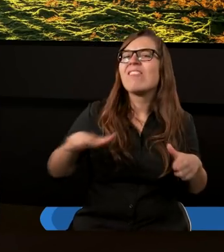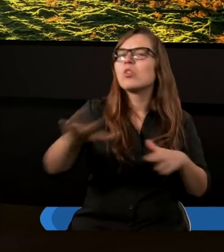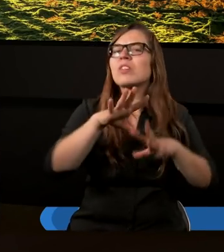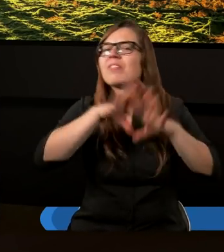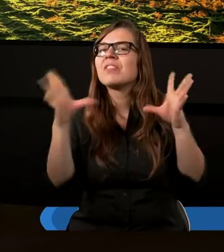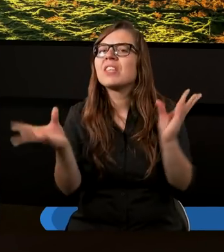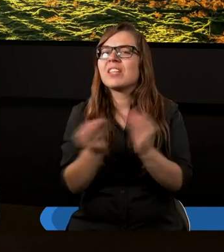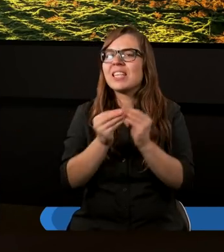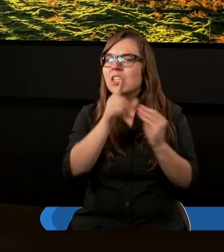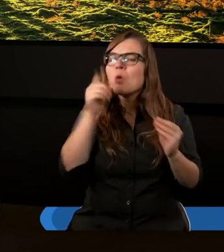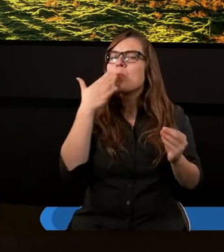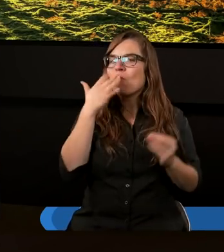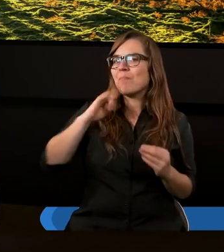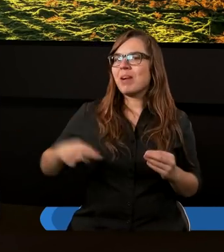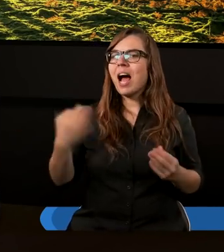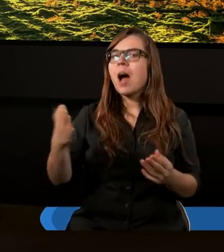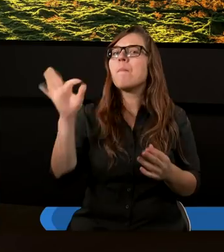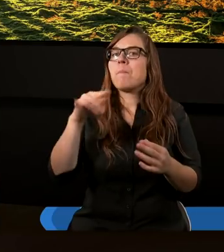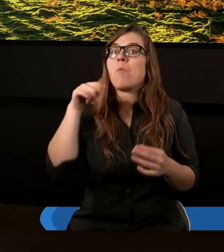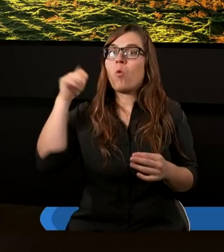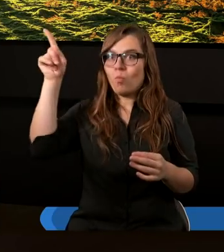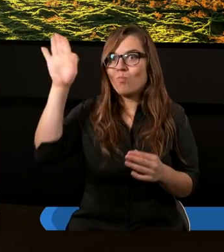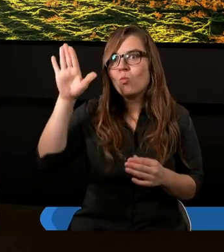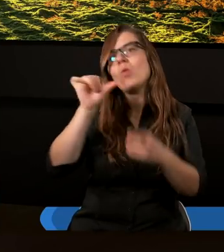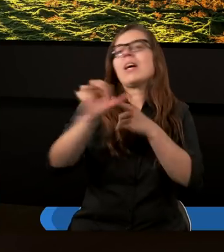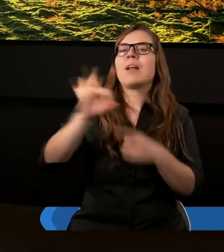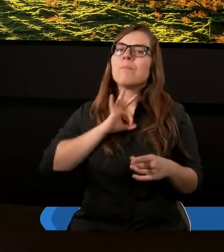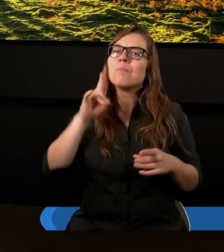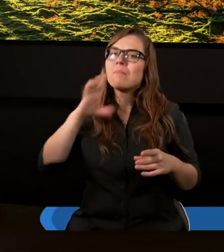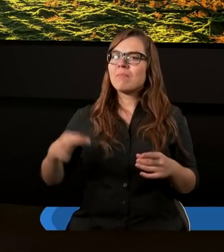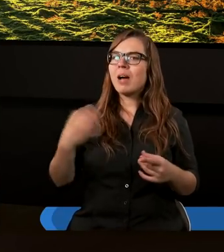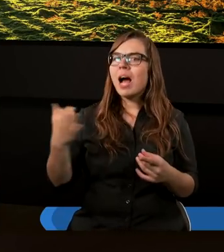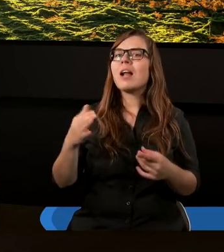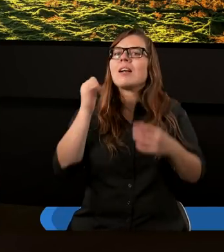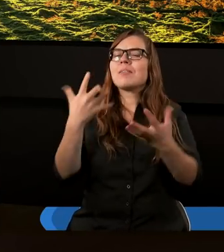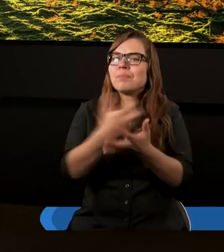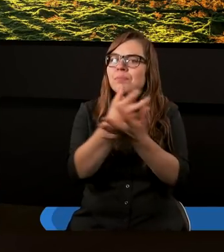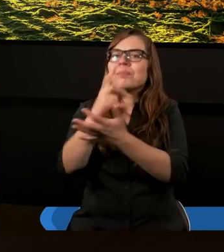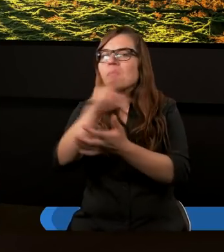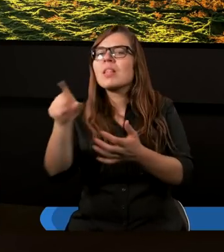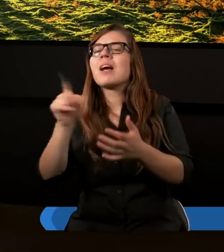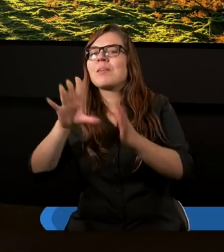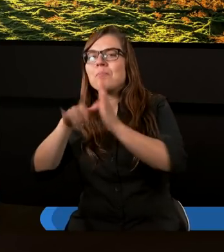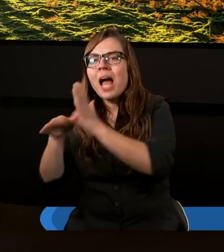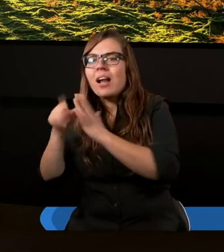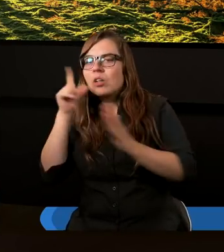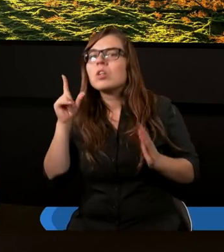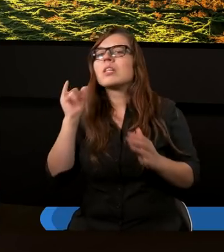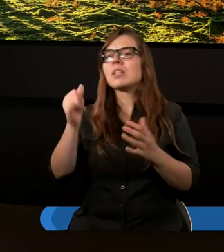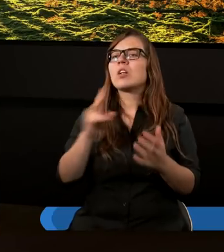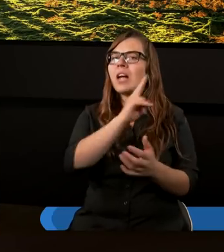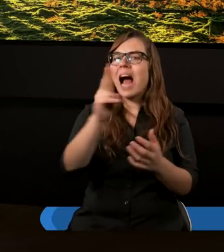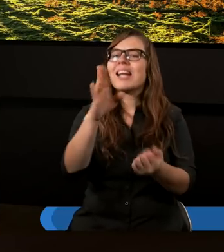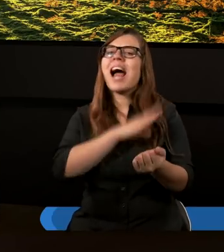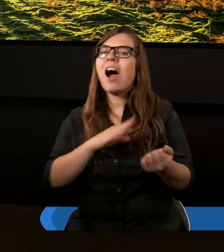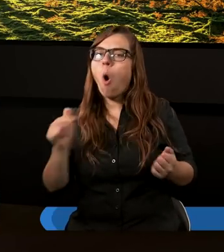wszyscy odstępni synowie, mówi Pan, bo ja jestem waszym Panem, a zabiorę was po jednym z każdego miasta i po dwóch